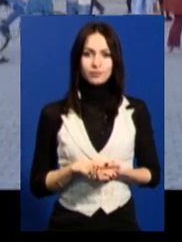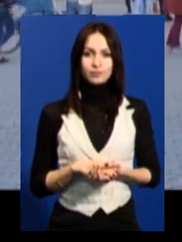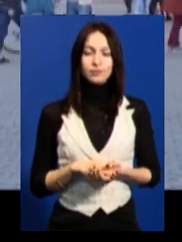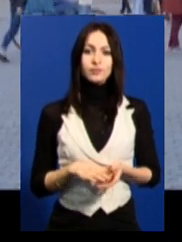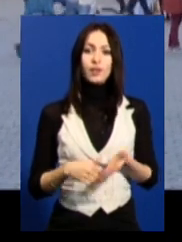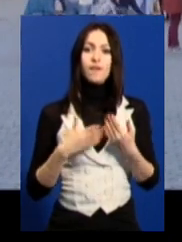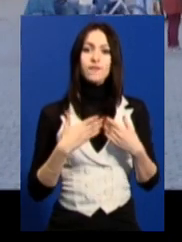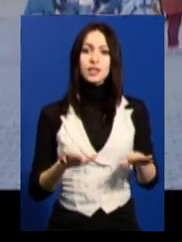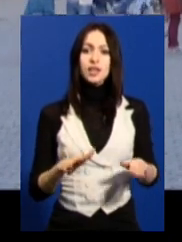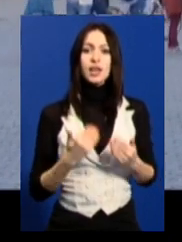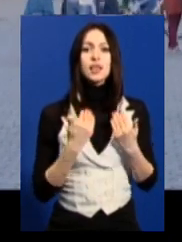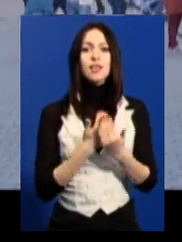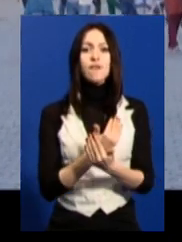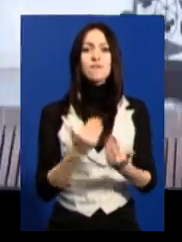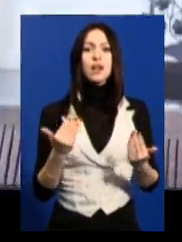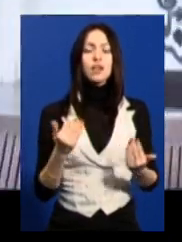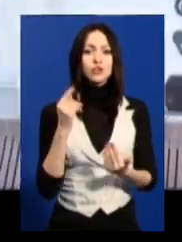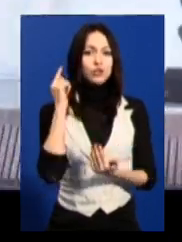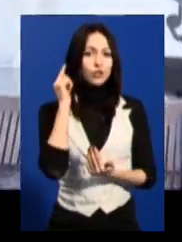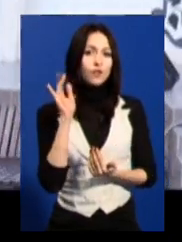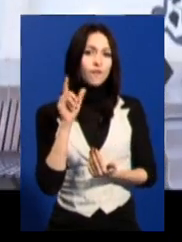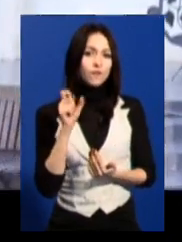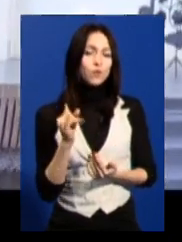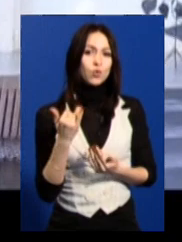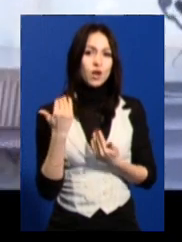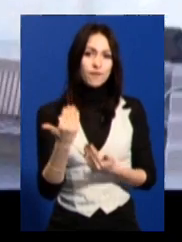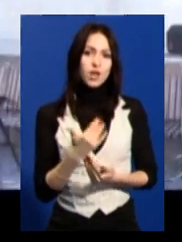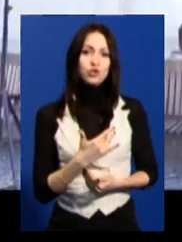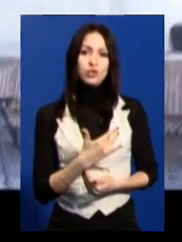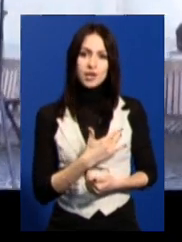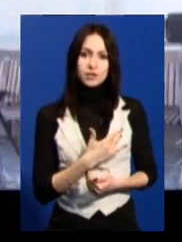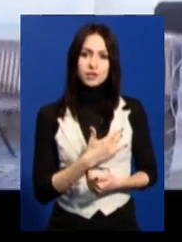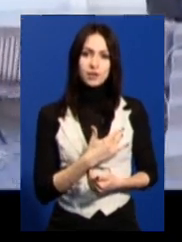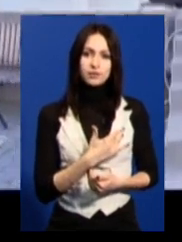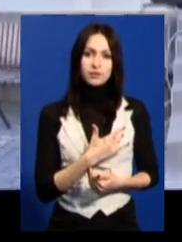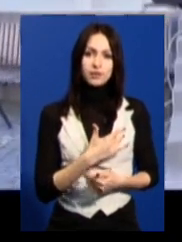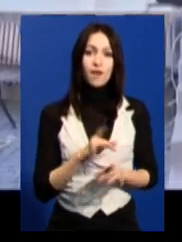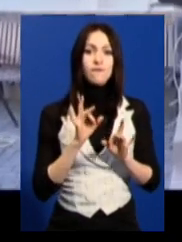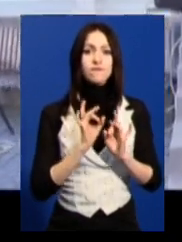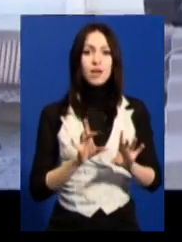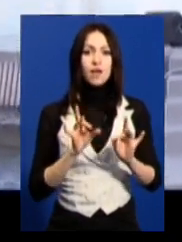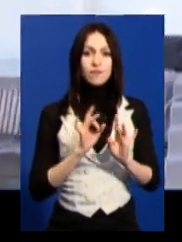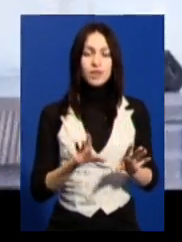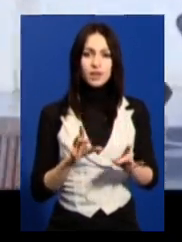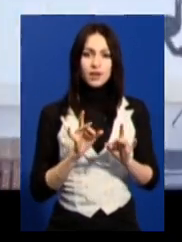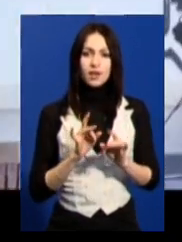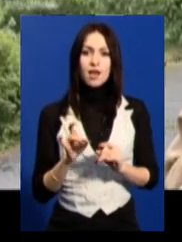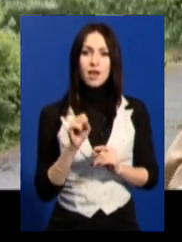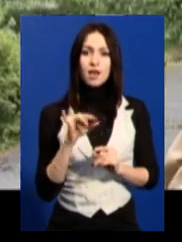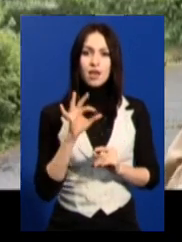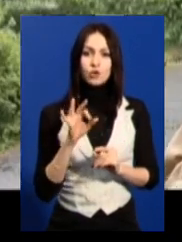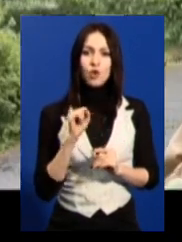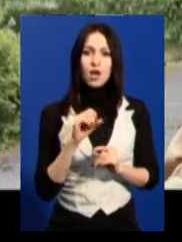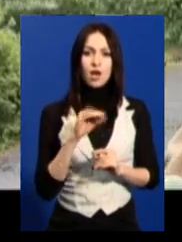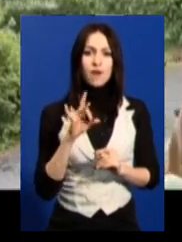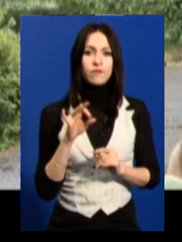Відкрійте ваші вуха і ваші серця. В ефірі радіо «Афродита».